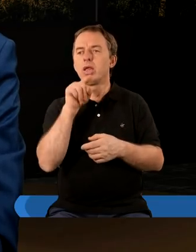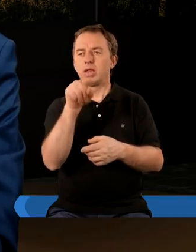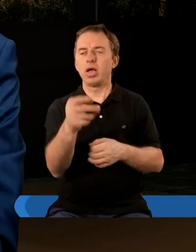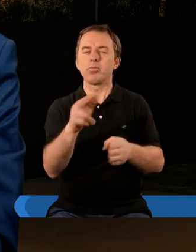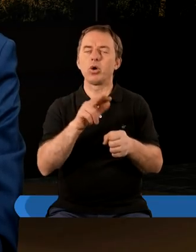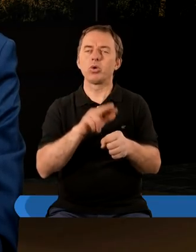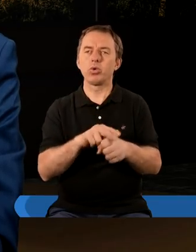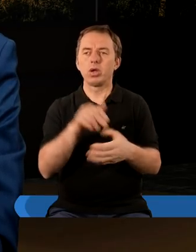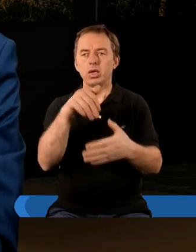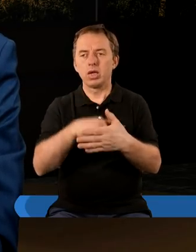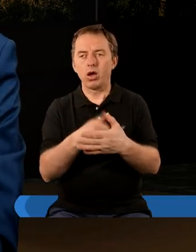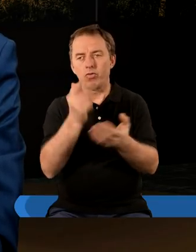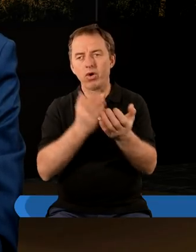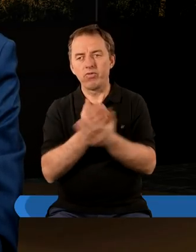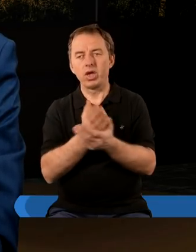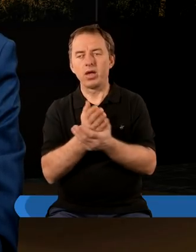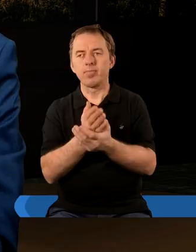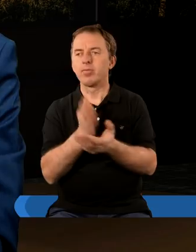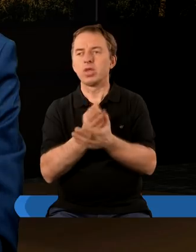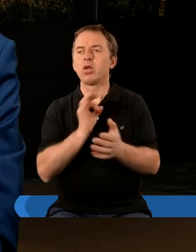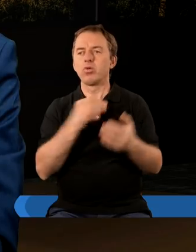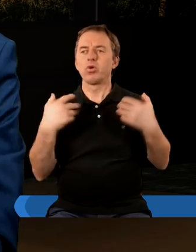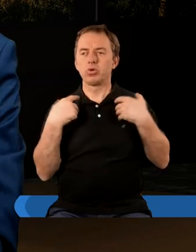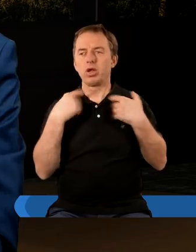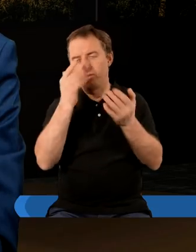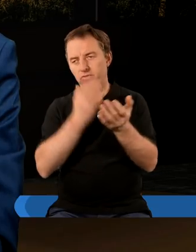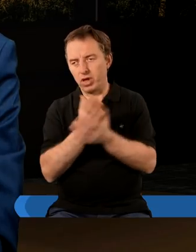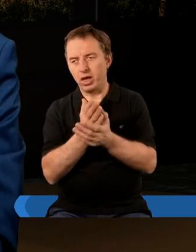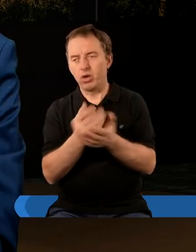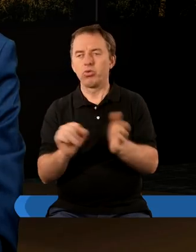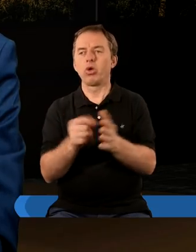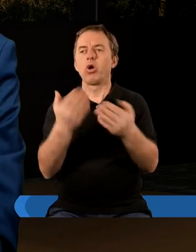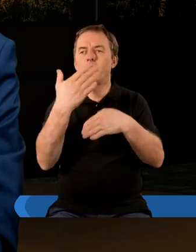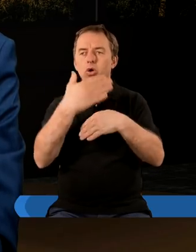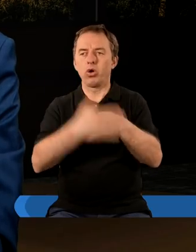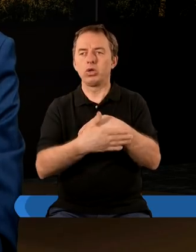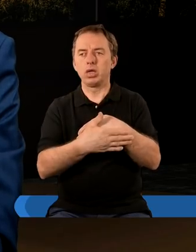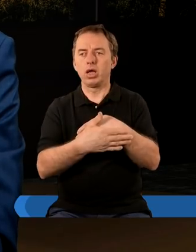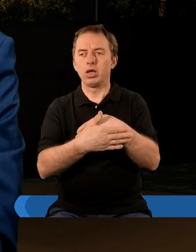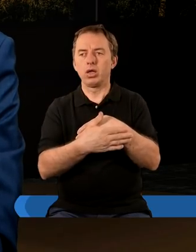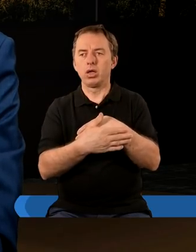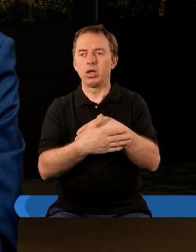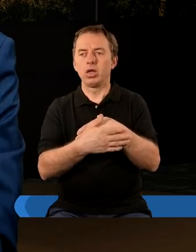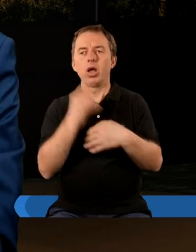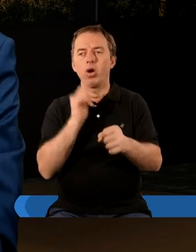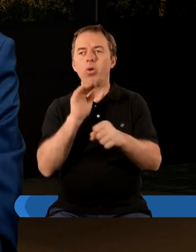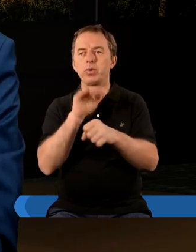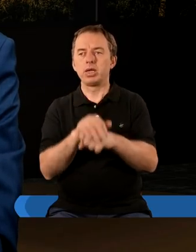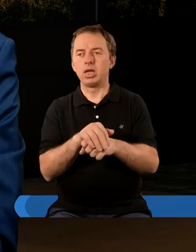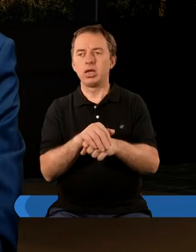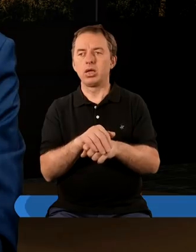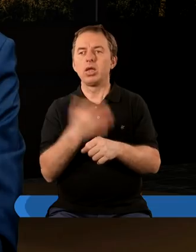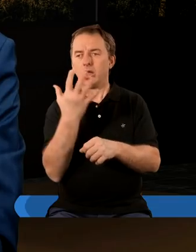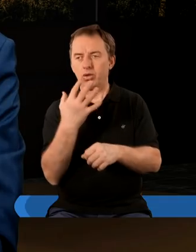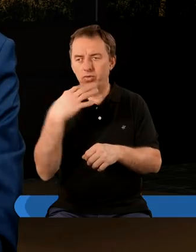takiemu, który zachowa wiarę, nie tyle swoje życie, ale swoją wiarę do końca. I jeszcze taka obietnica,